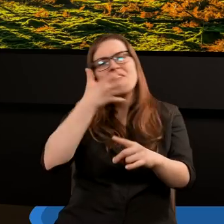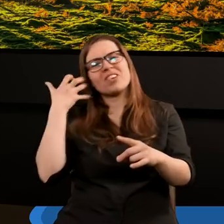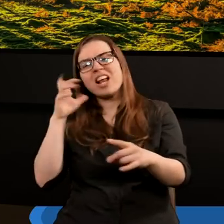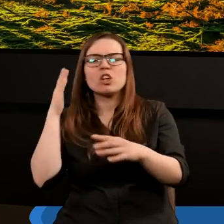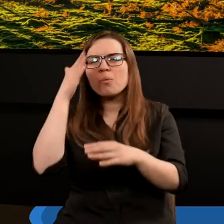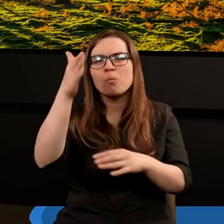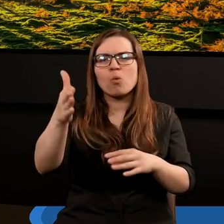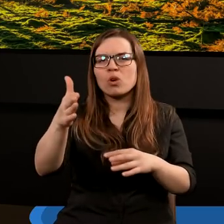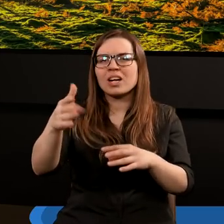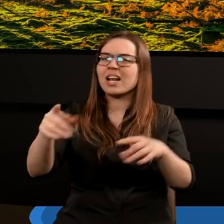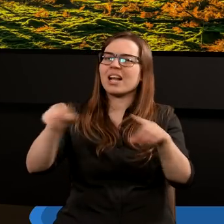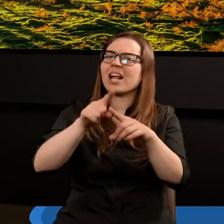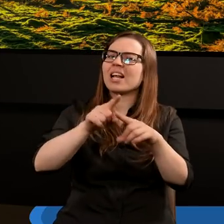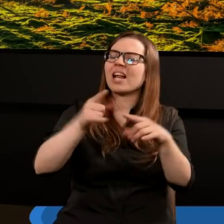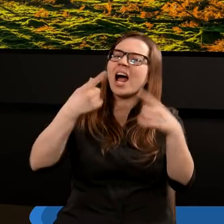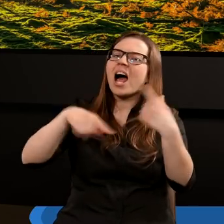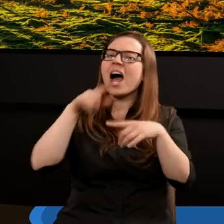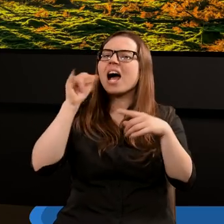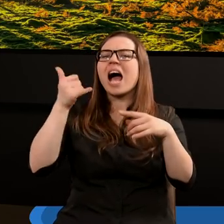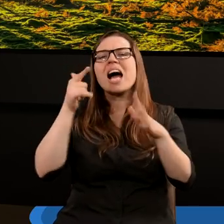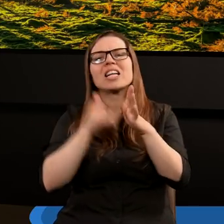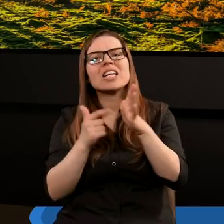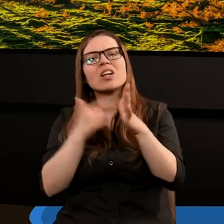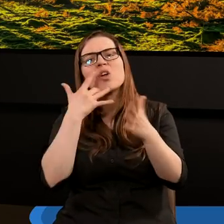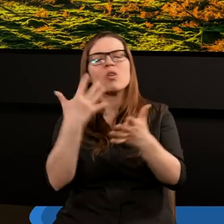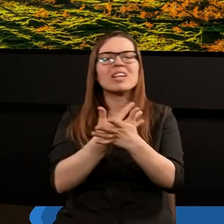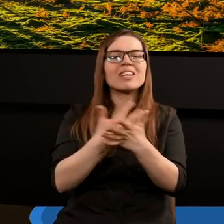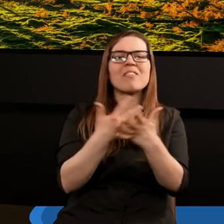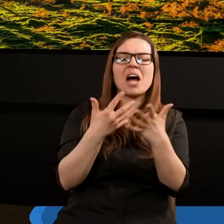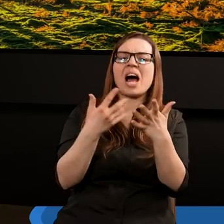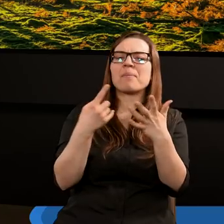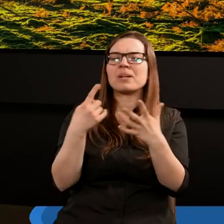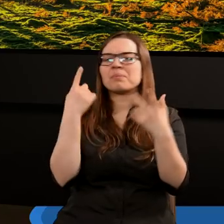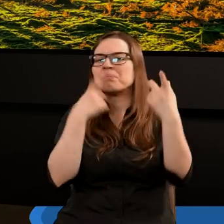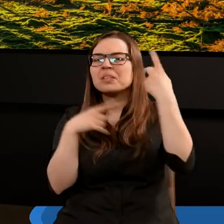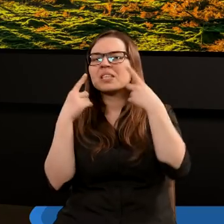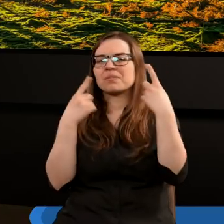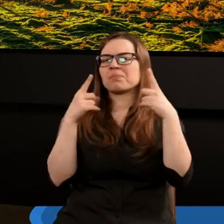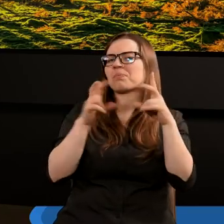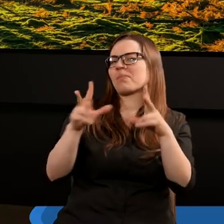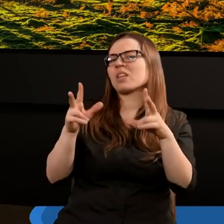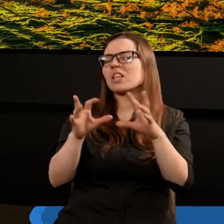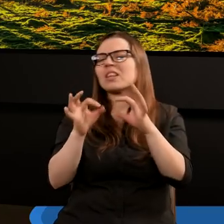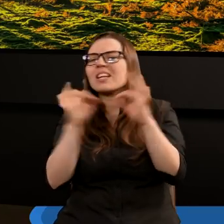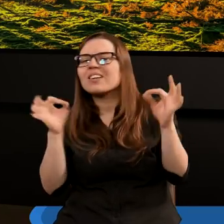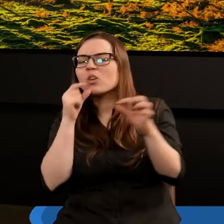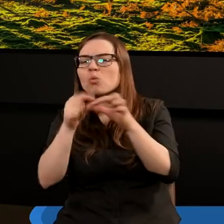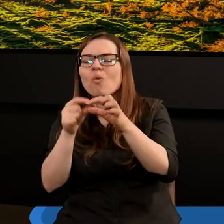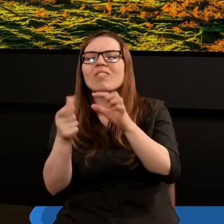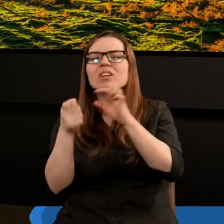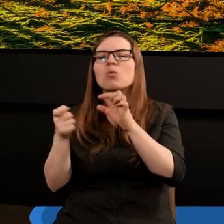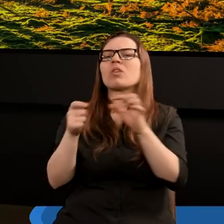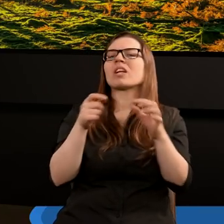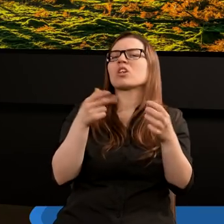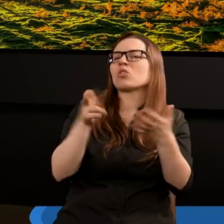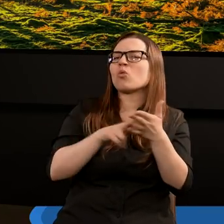później. Jak bardzo często używamy zwrotu, czy określenia, które